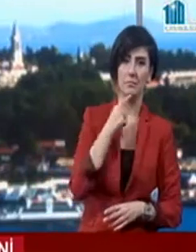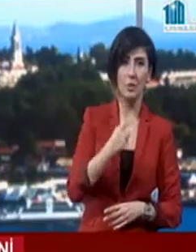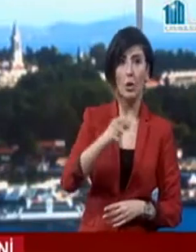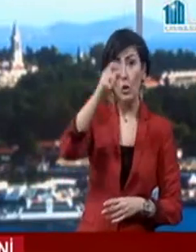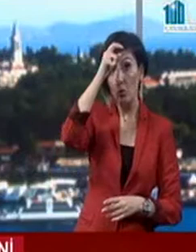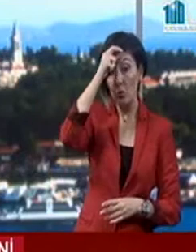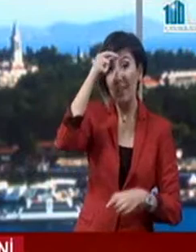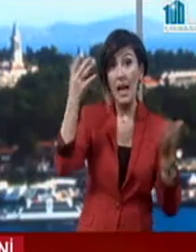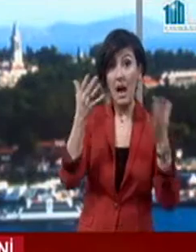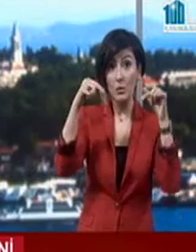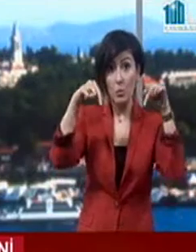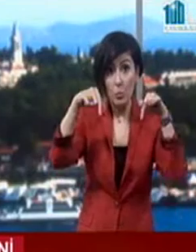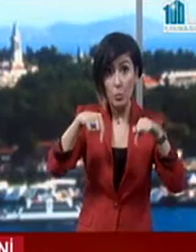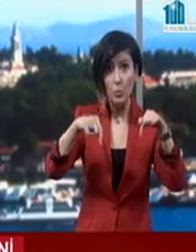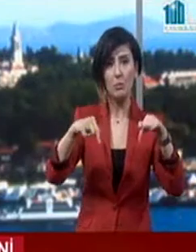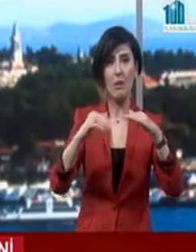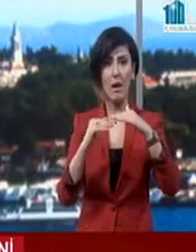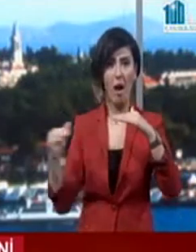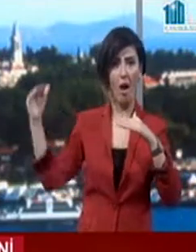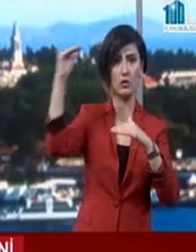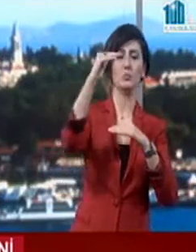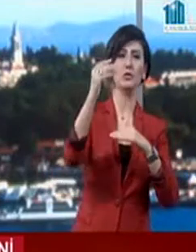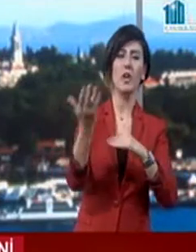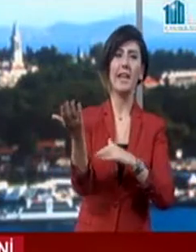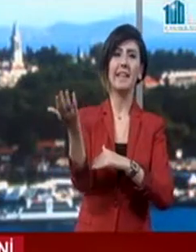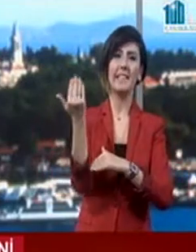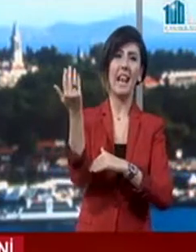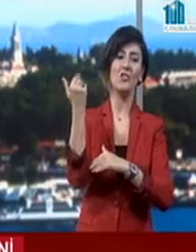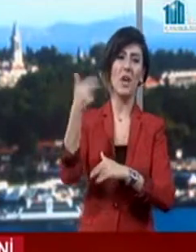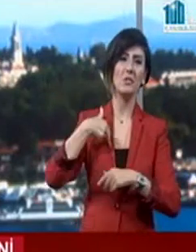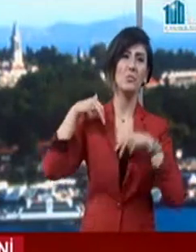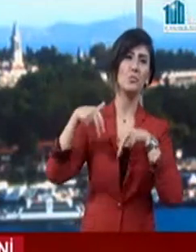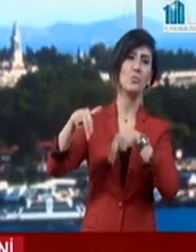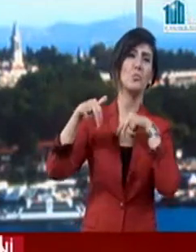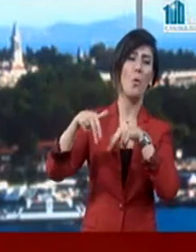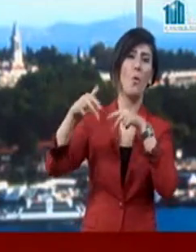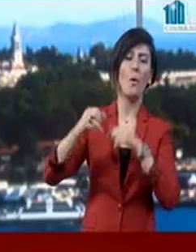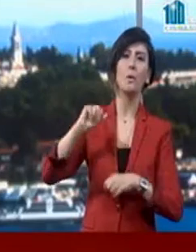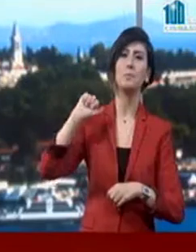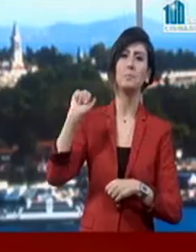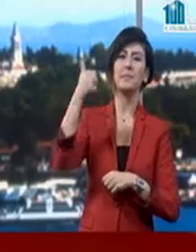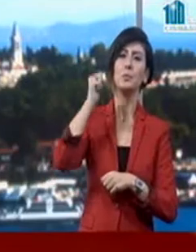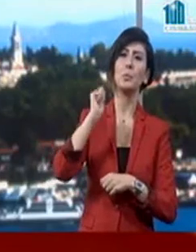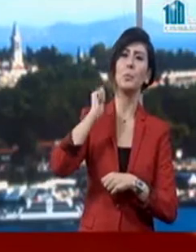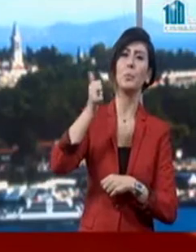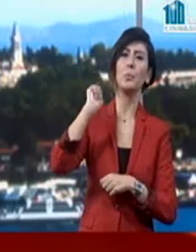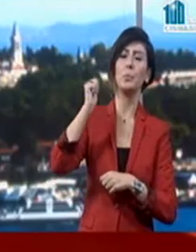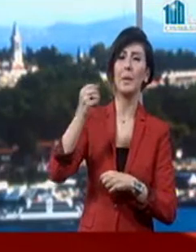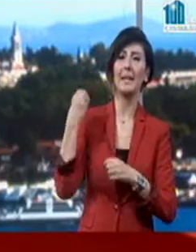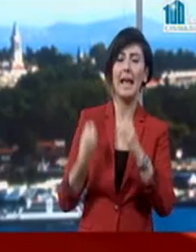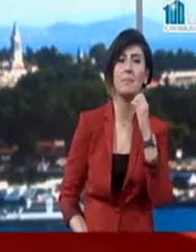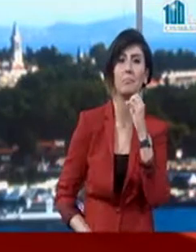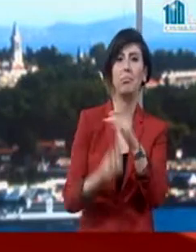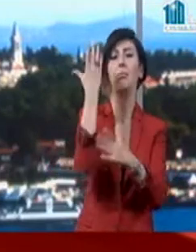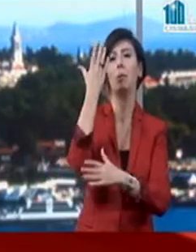bunları aşmış ve hızla geleceğe yürüyen aydınlık yarınların yeni Türkiye'sini kuran bir devlet